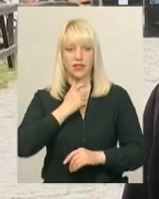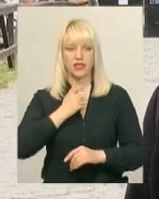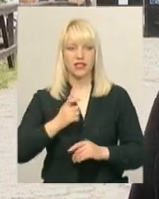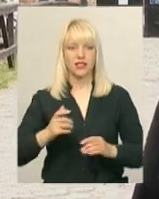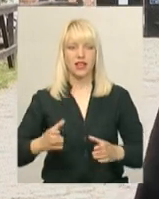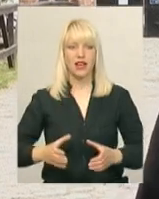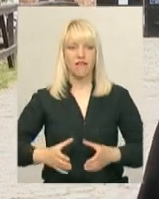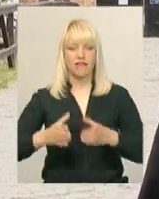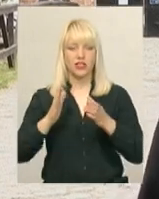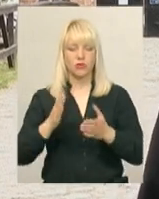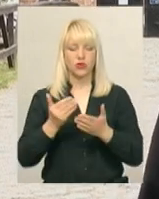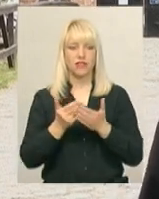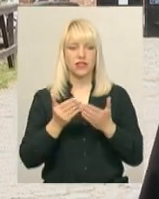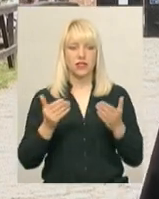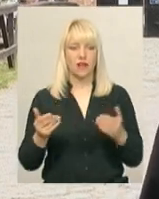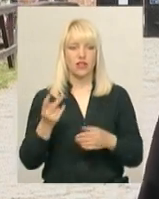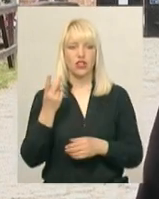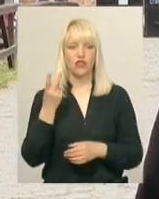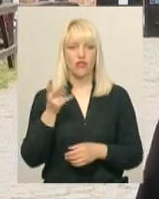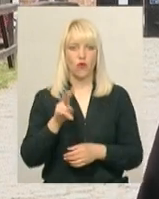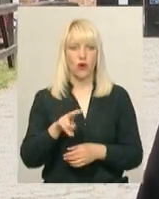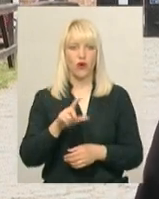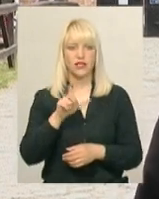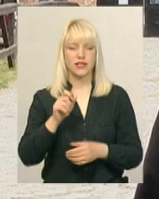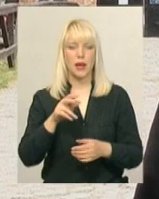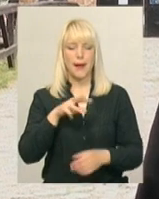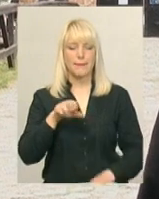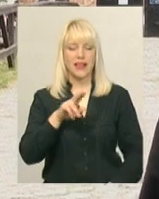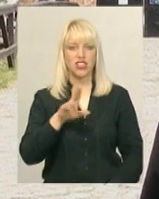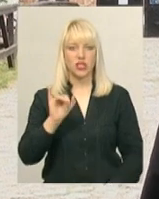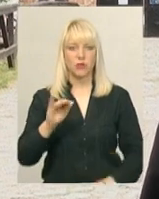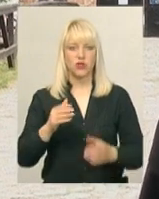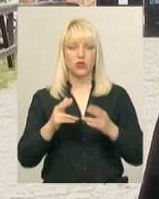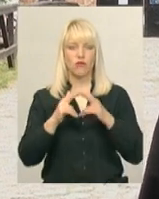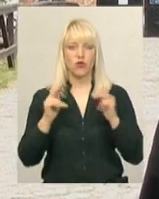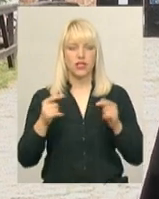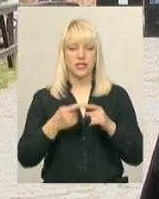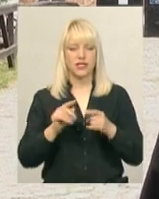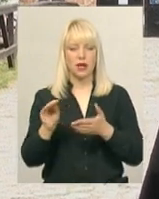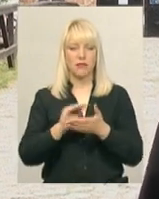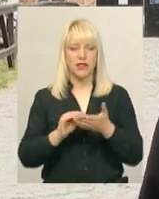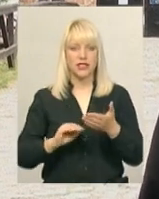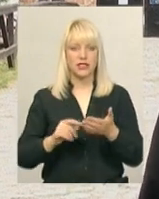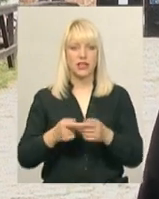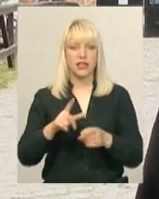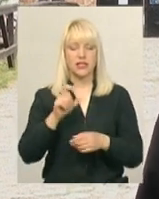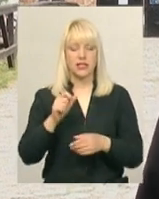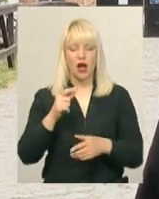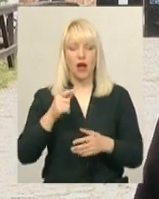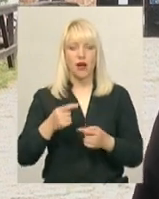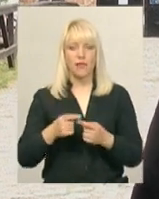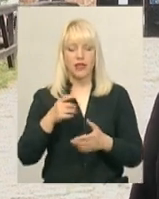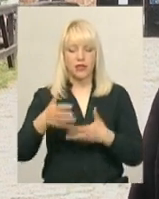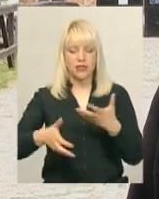вистава «Двоє» із меджибіської фортеці. Це п'єса, яка написана за мотивами археологічної знахідки. І